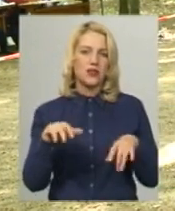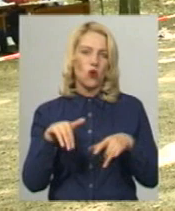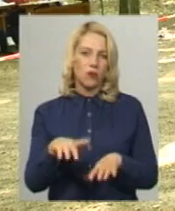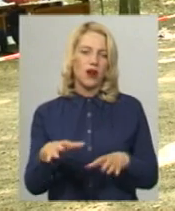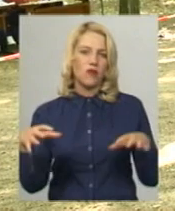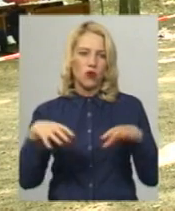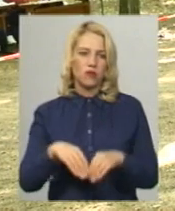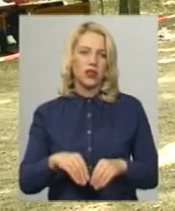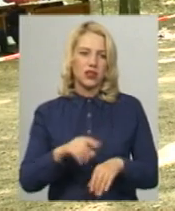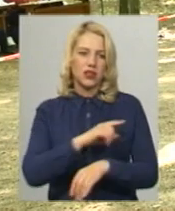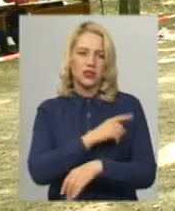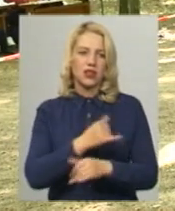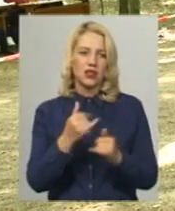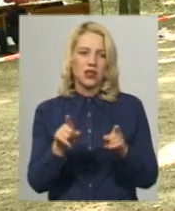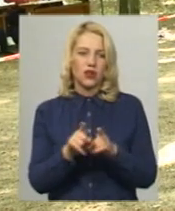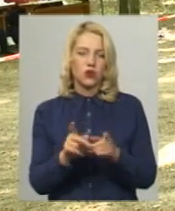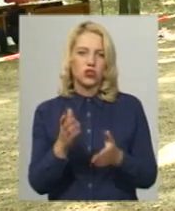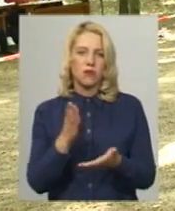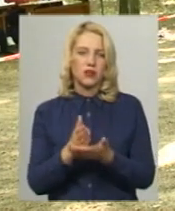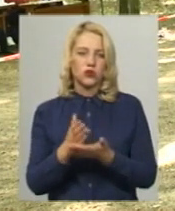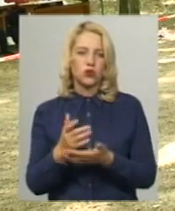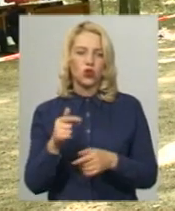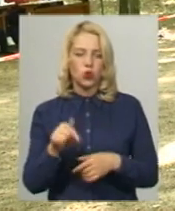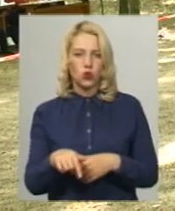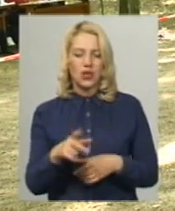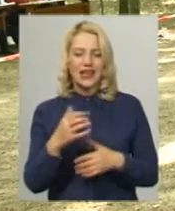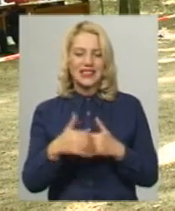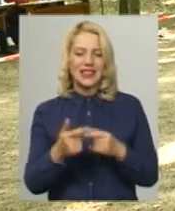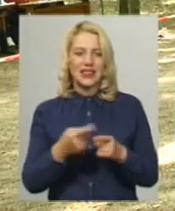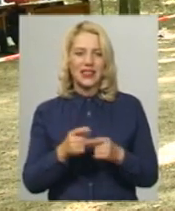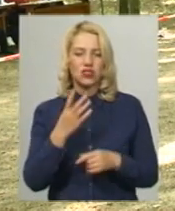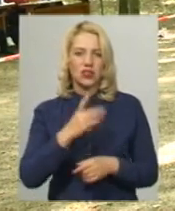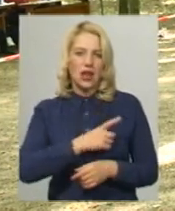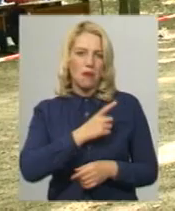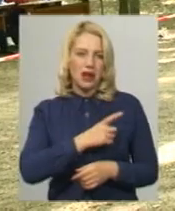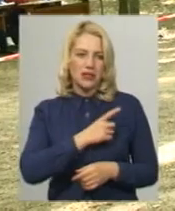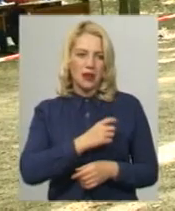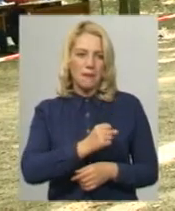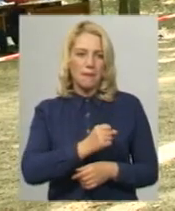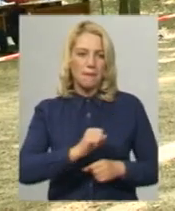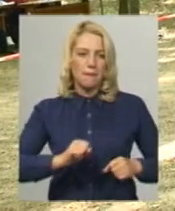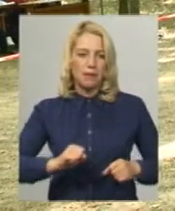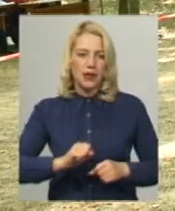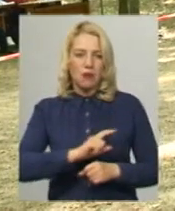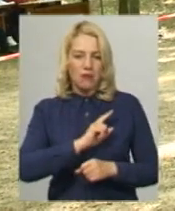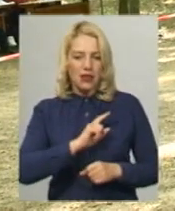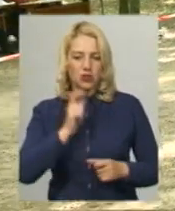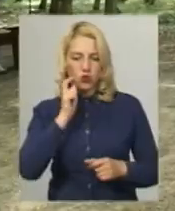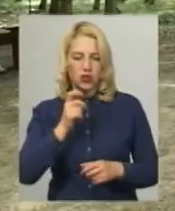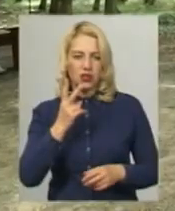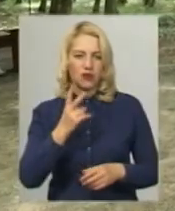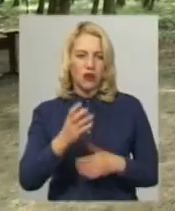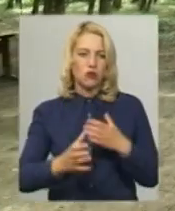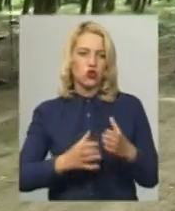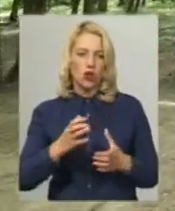Вони також присутні тут. Серед них чотири майстра спорту України, серед них два майстра спорту міжнародного класу.